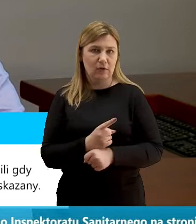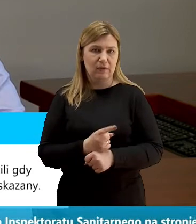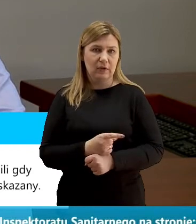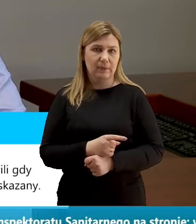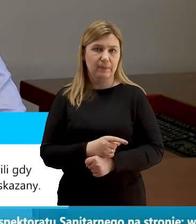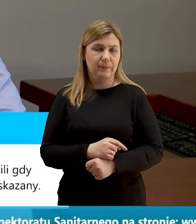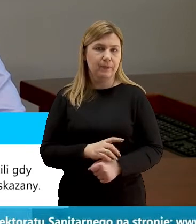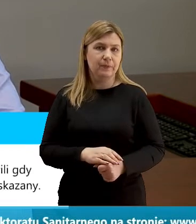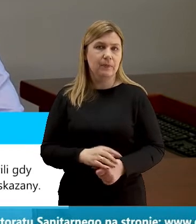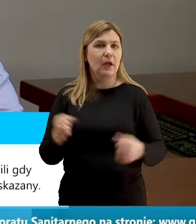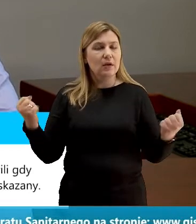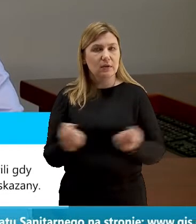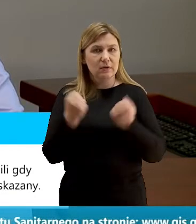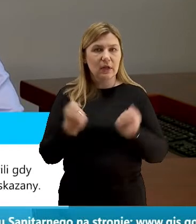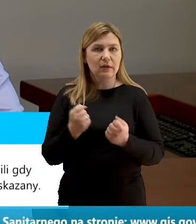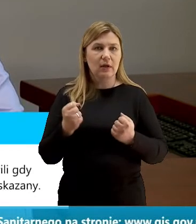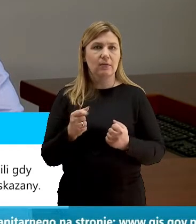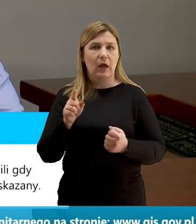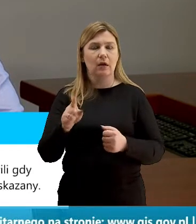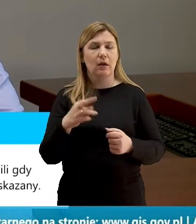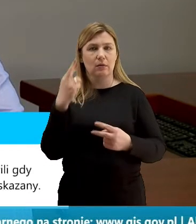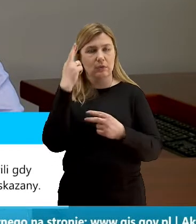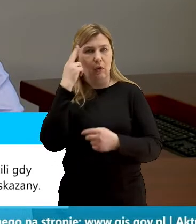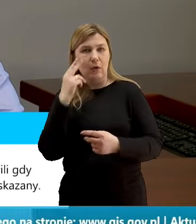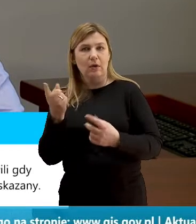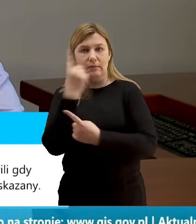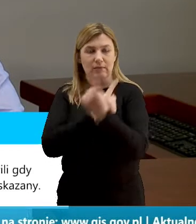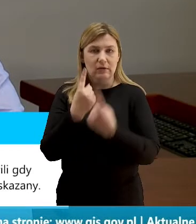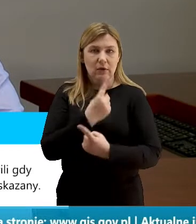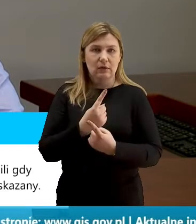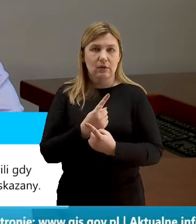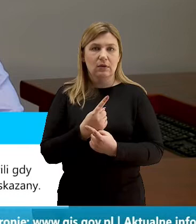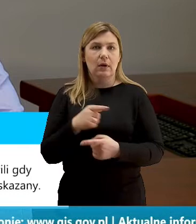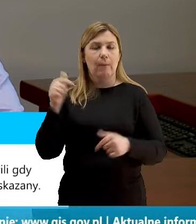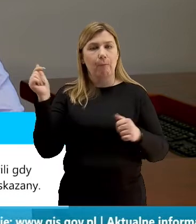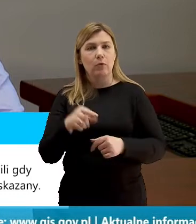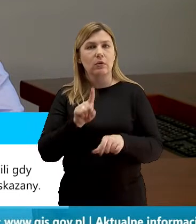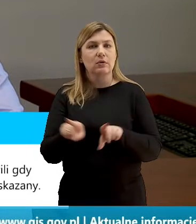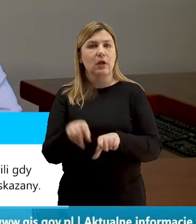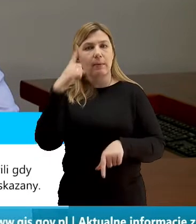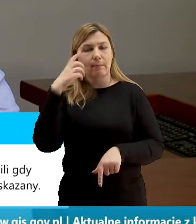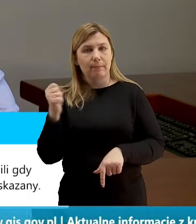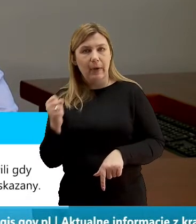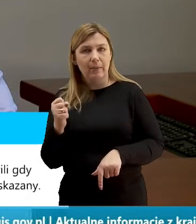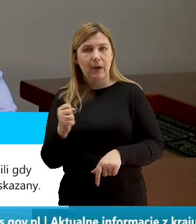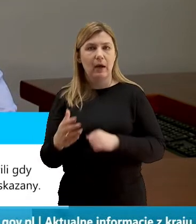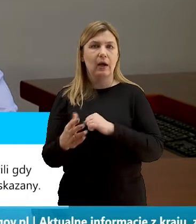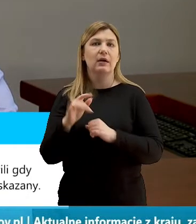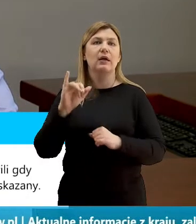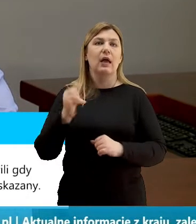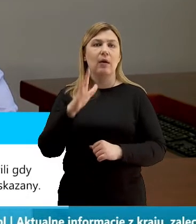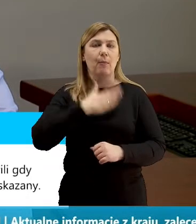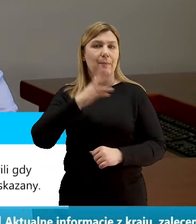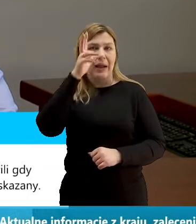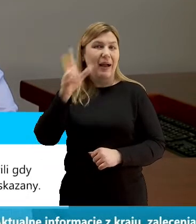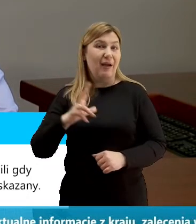Staramy się tutaj schować bardzo racjonalnie, dlatego że musimy też pamiętać o zasobach kadrowych i